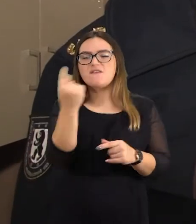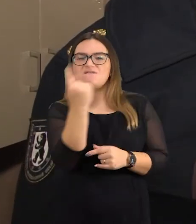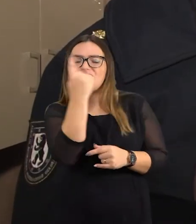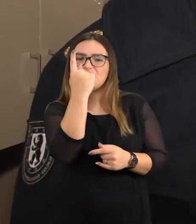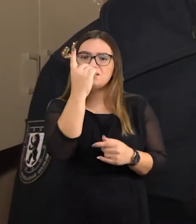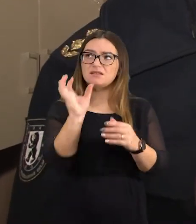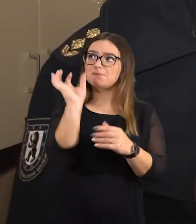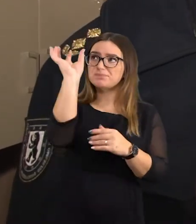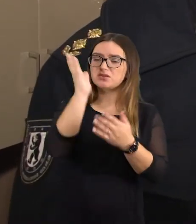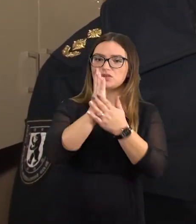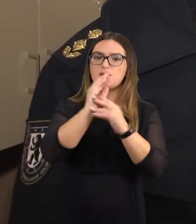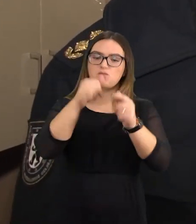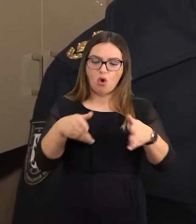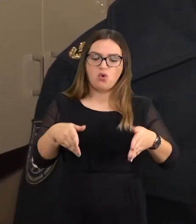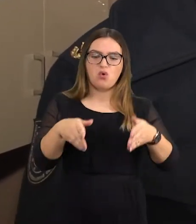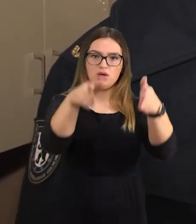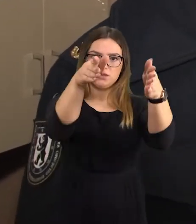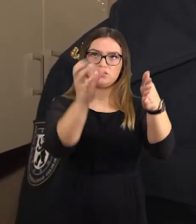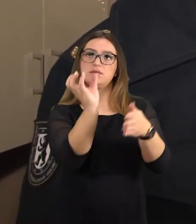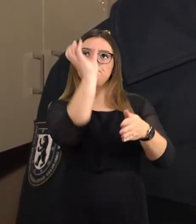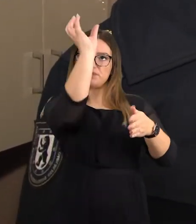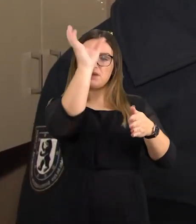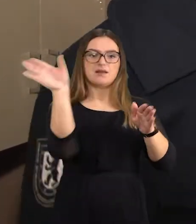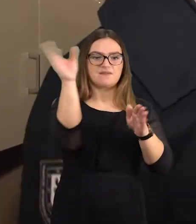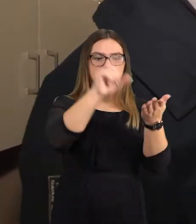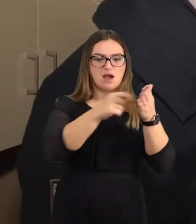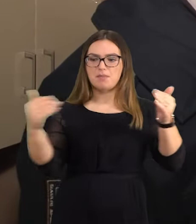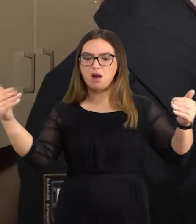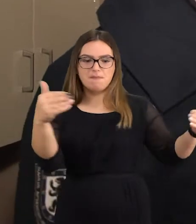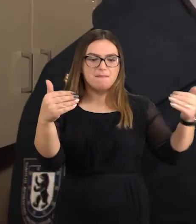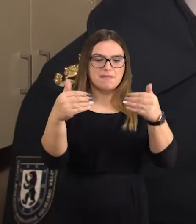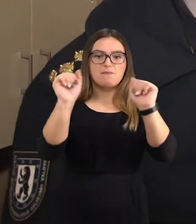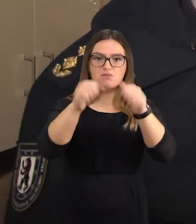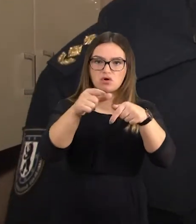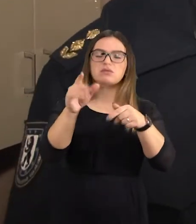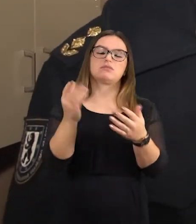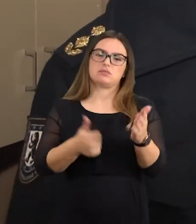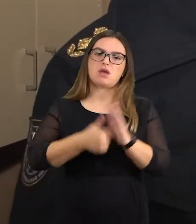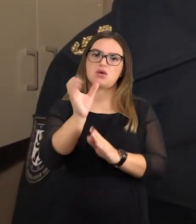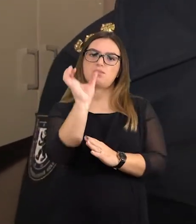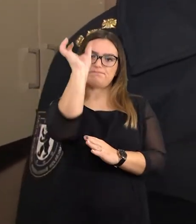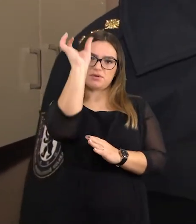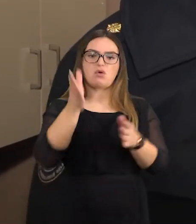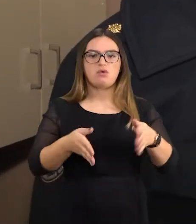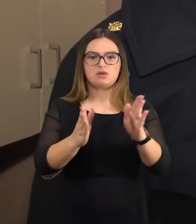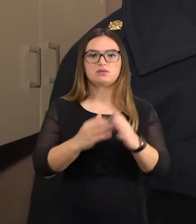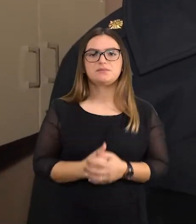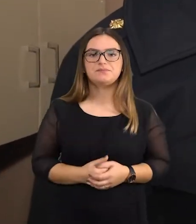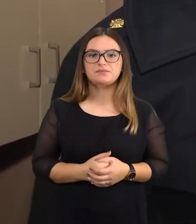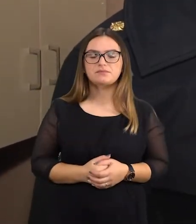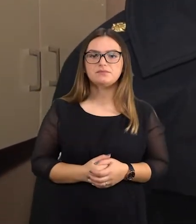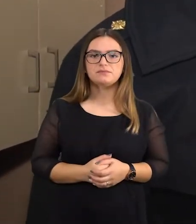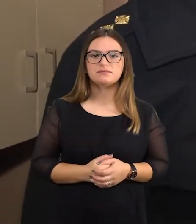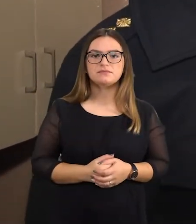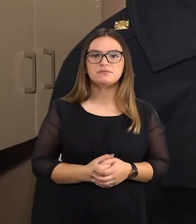ir vienintelis, tai geriausia karidorių kažkur, kur keli kambariai susieina, būtų geriausiai toj vietoj.